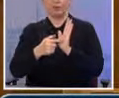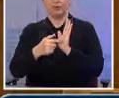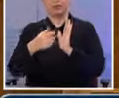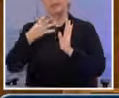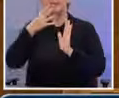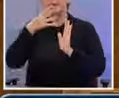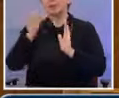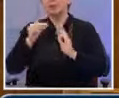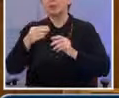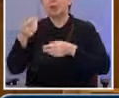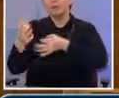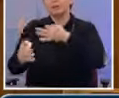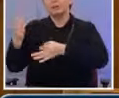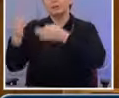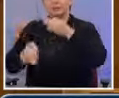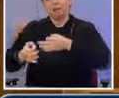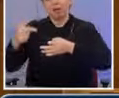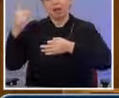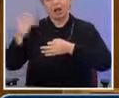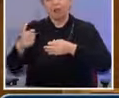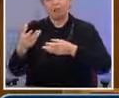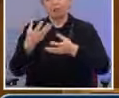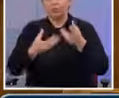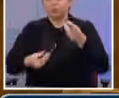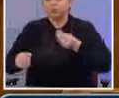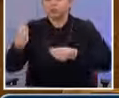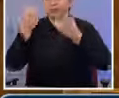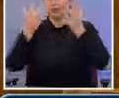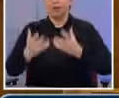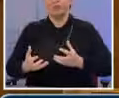περισσότερο περίπλοκες από το παρελθόν.